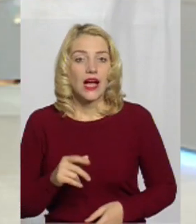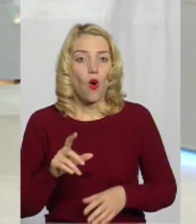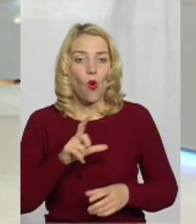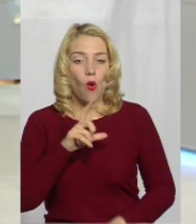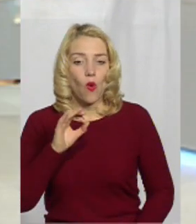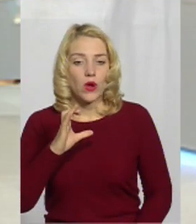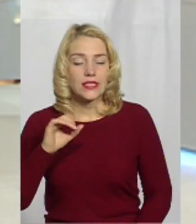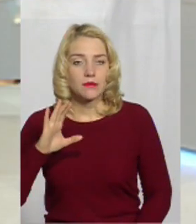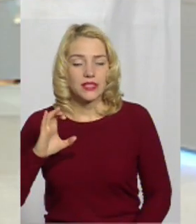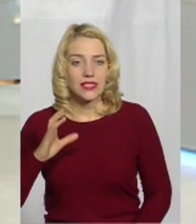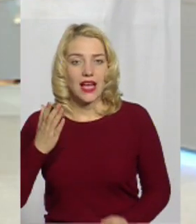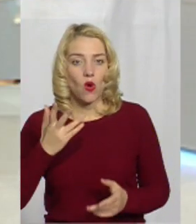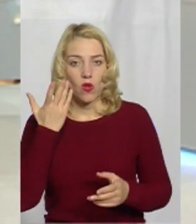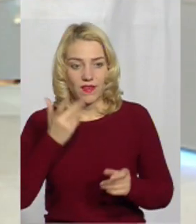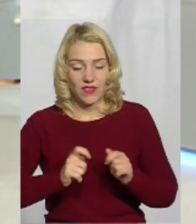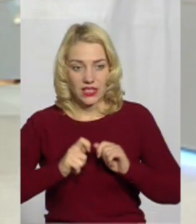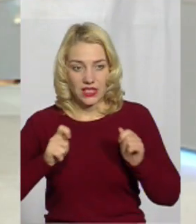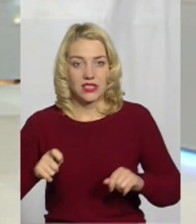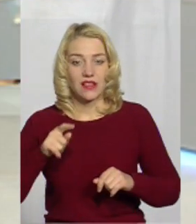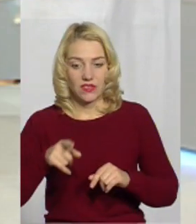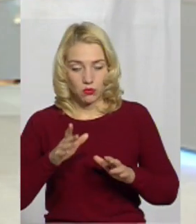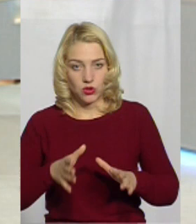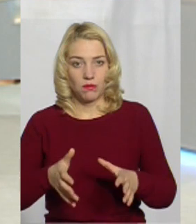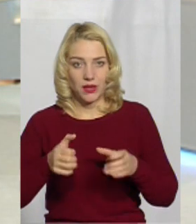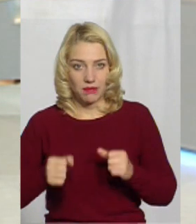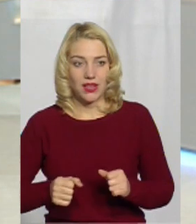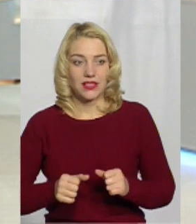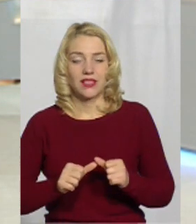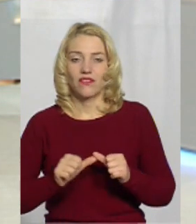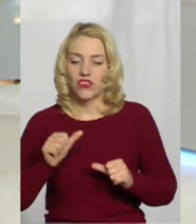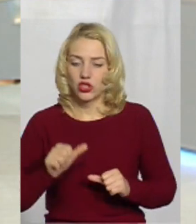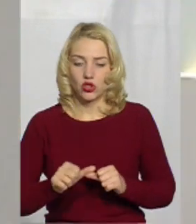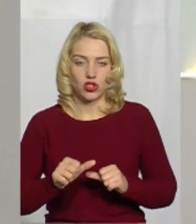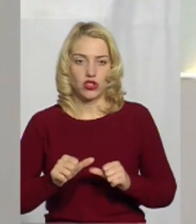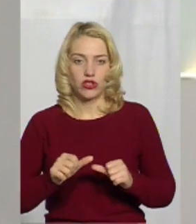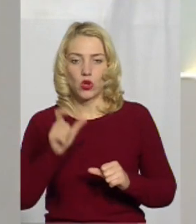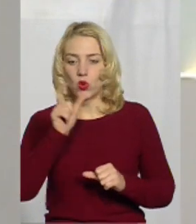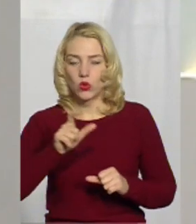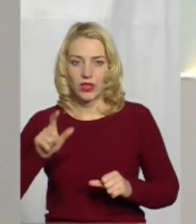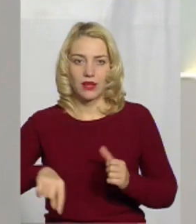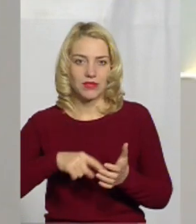Хоспис, коли відкриться, він буде приймати виключно жителів Хмельницького?